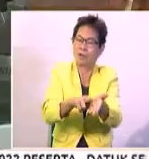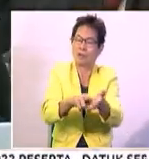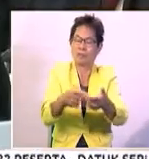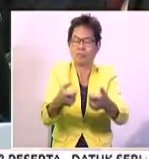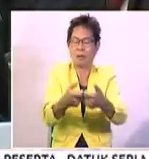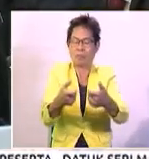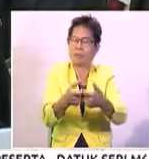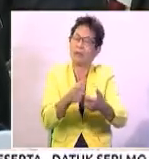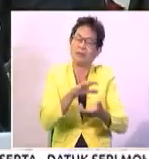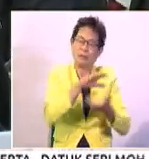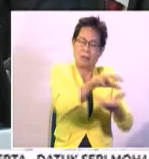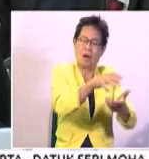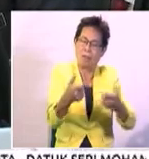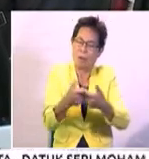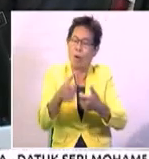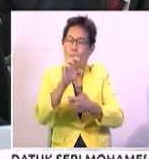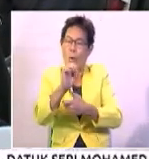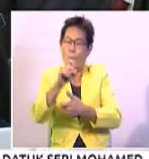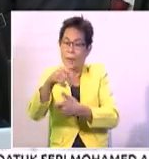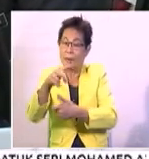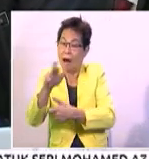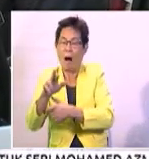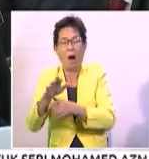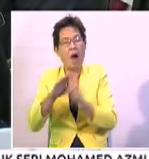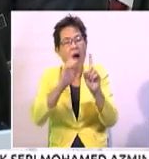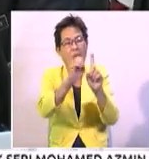elektronik, OPR sepenuhnya.